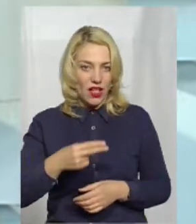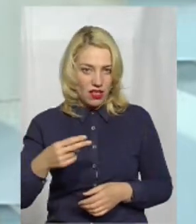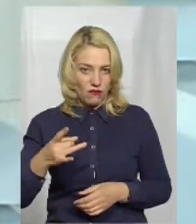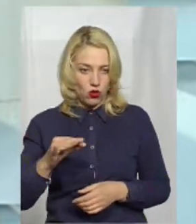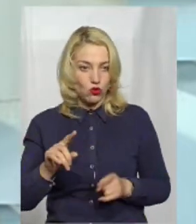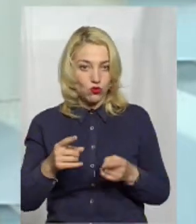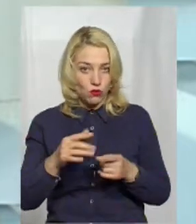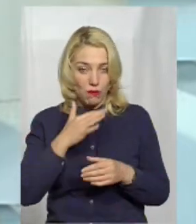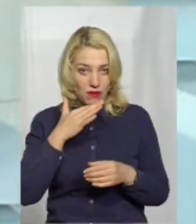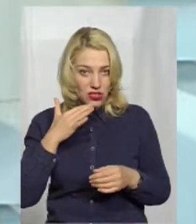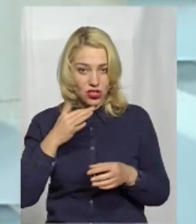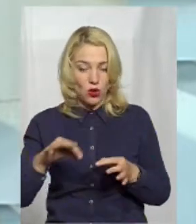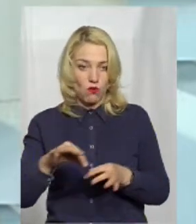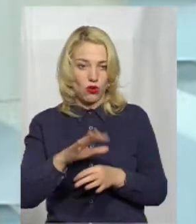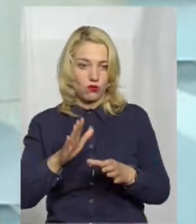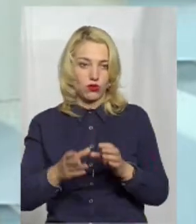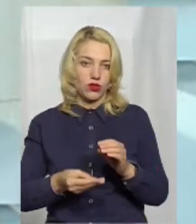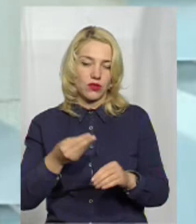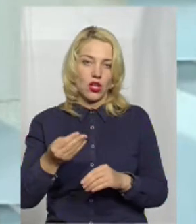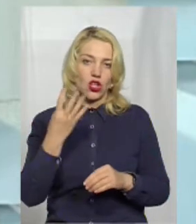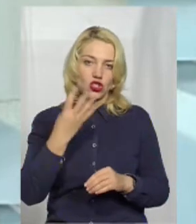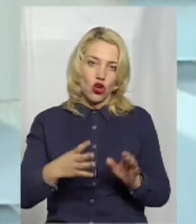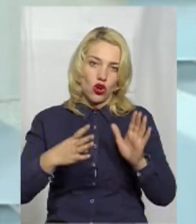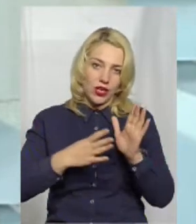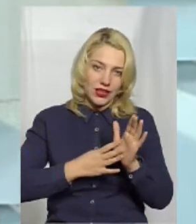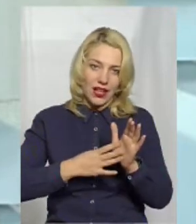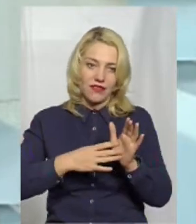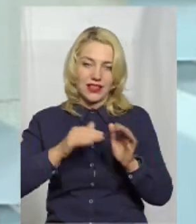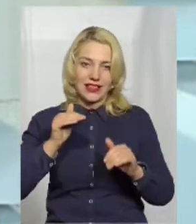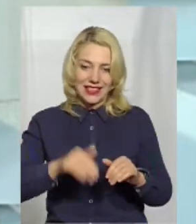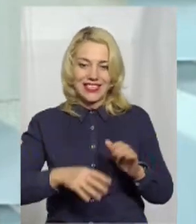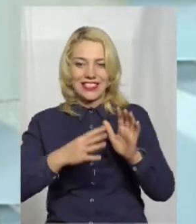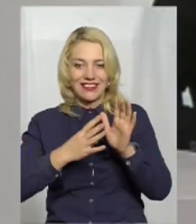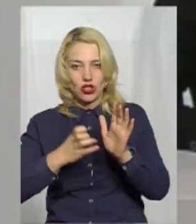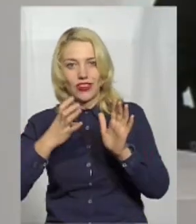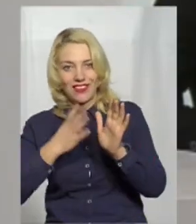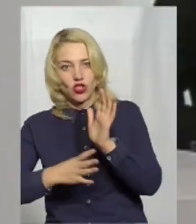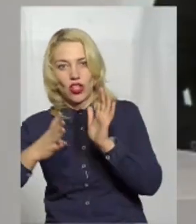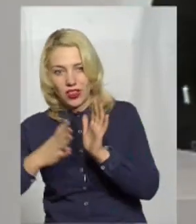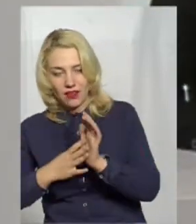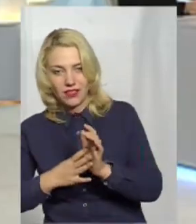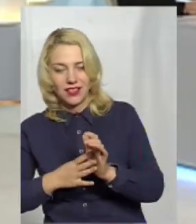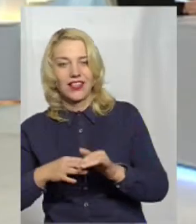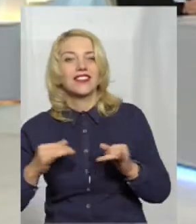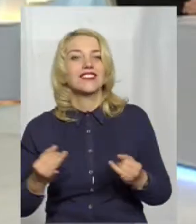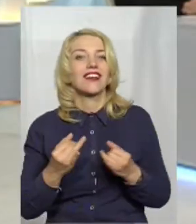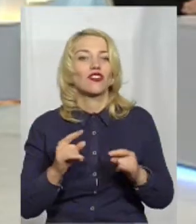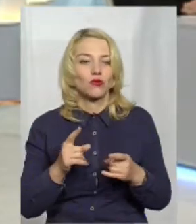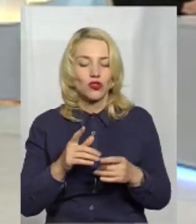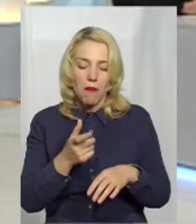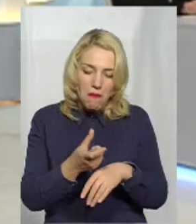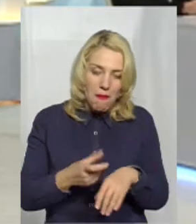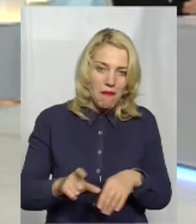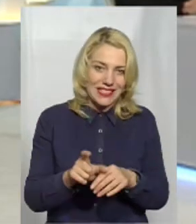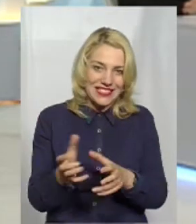абсолютна більшість проєктів буде подана на цифру 49 тисяч 990-50 євро. Цікаво, чому? Ну, щоб максимально